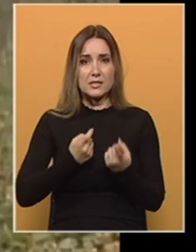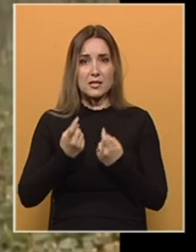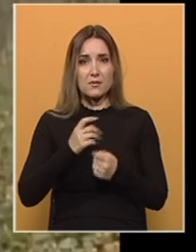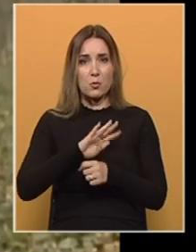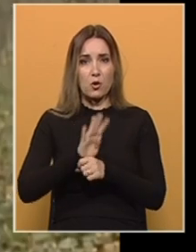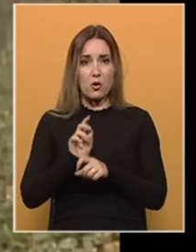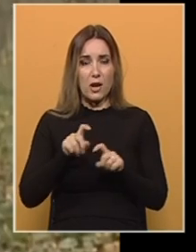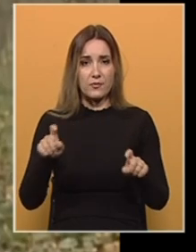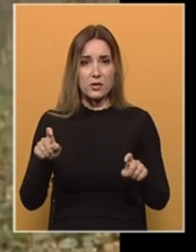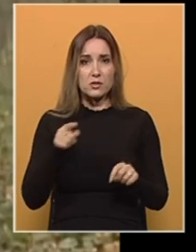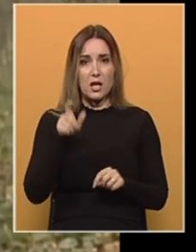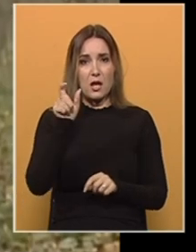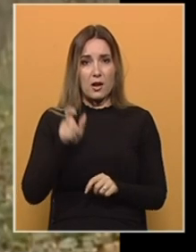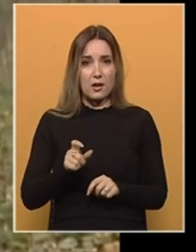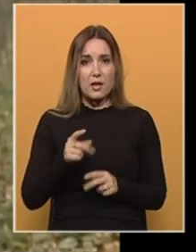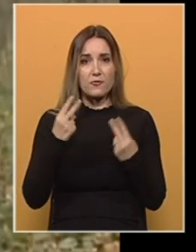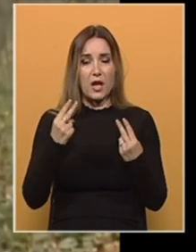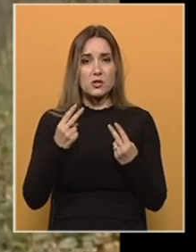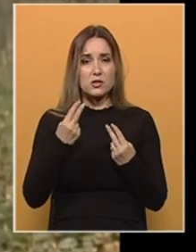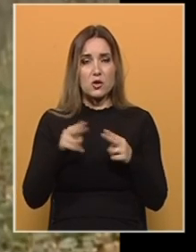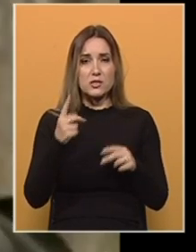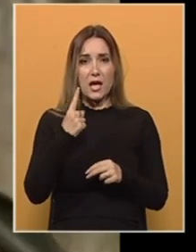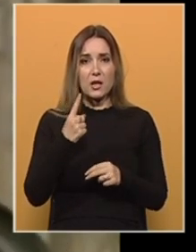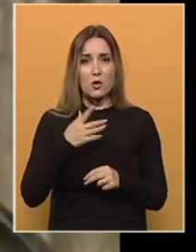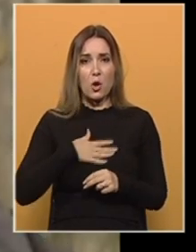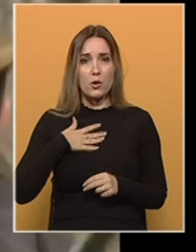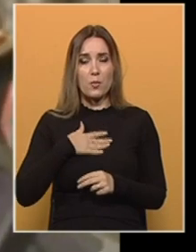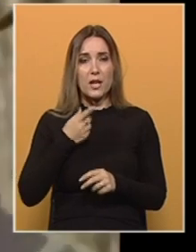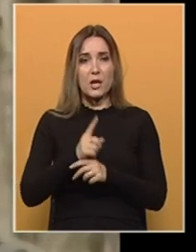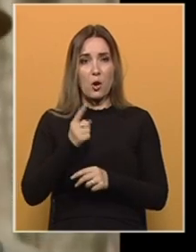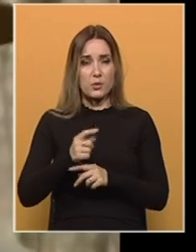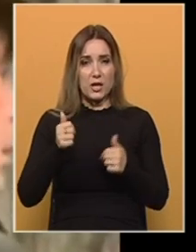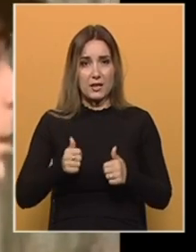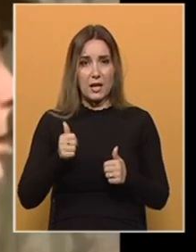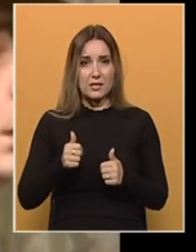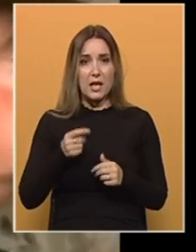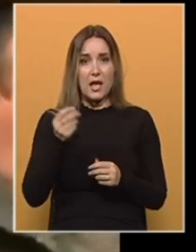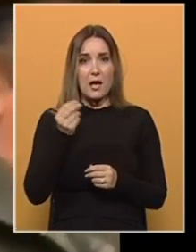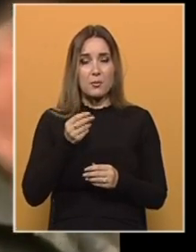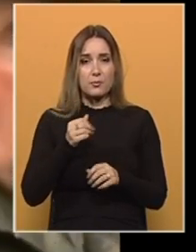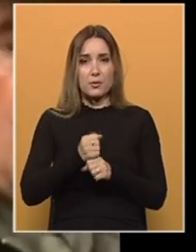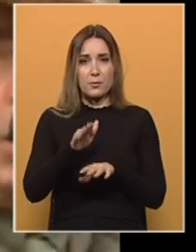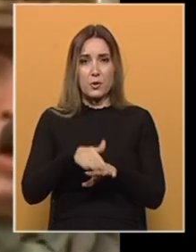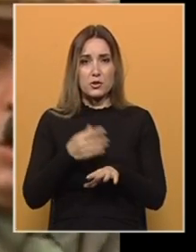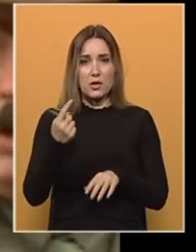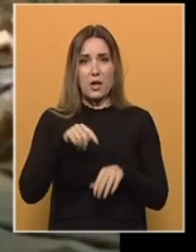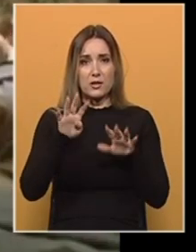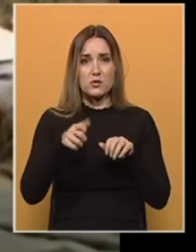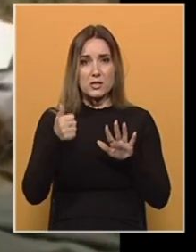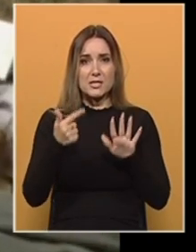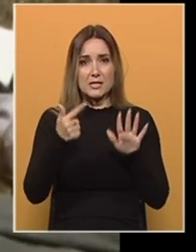koronavirusom. Lane Gutović je važio za jednog od omiljenih komičara današnjice. Karijeru je započeo 1967.